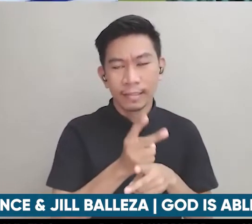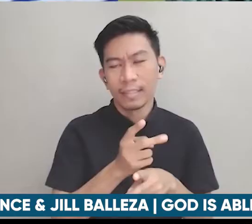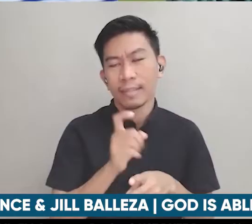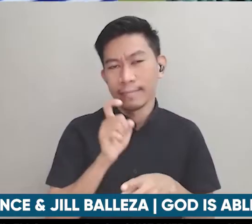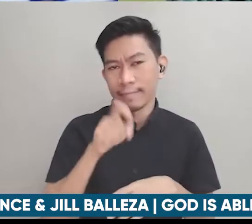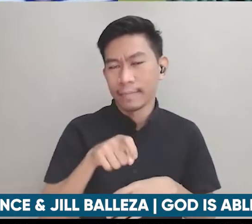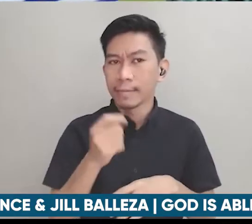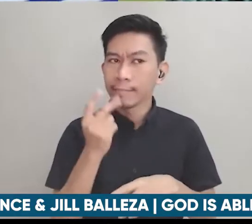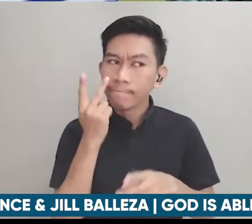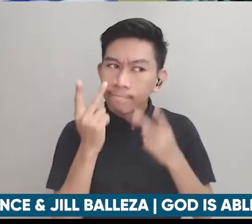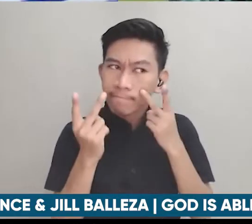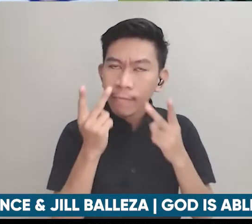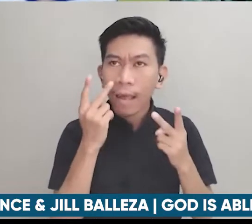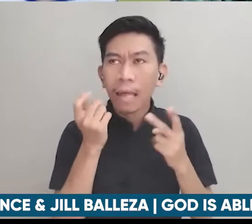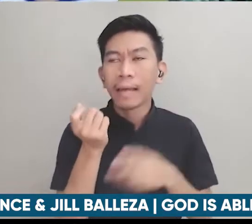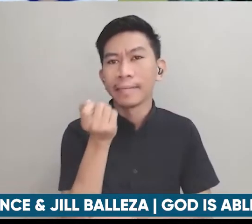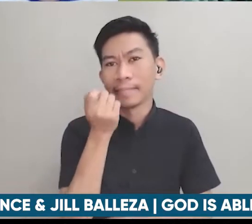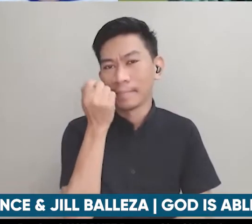nakikita natin na oh